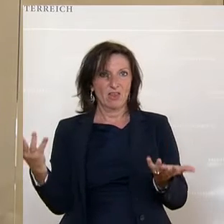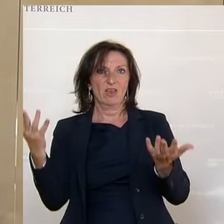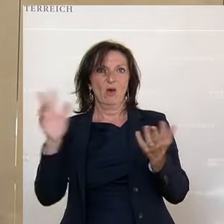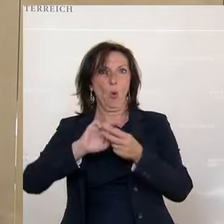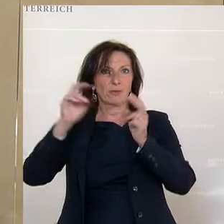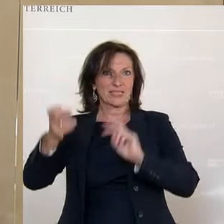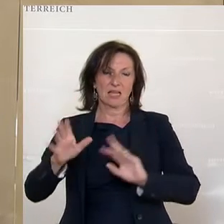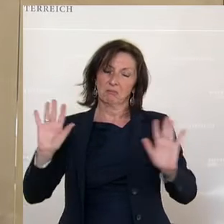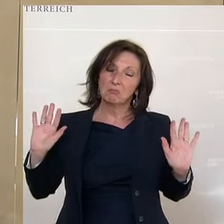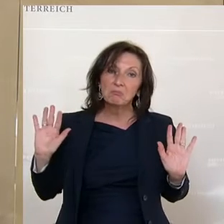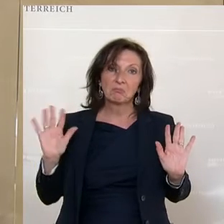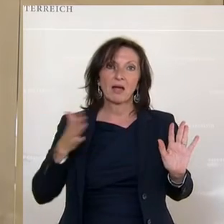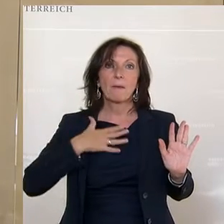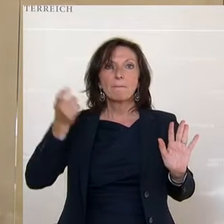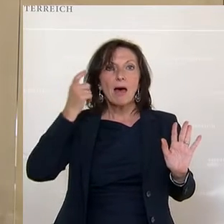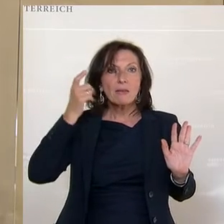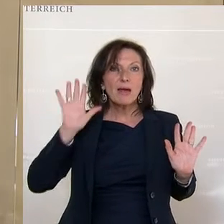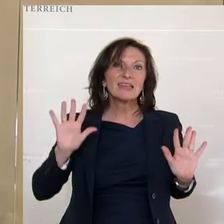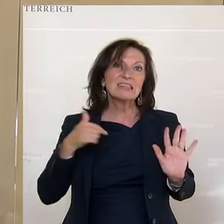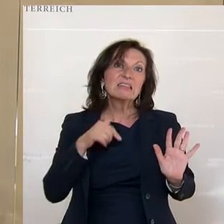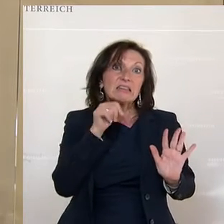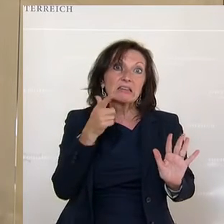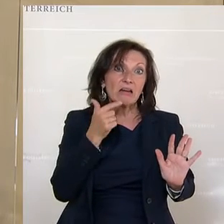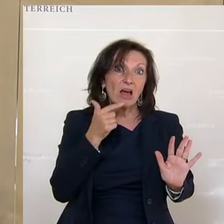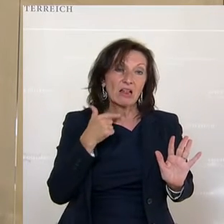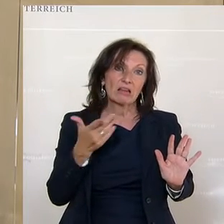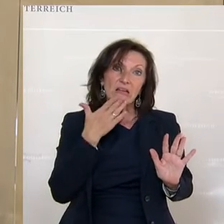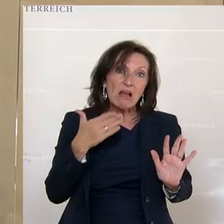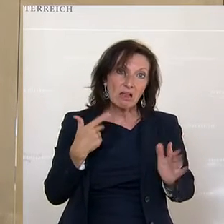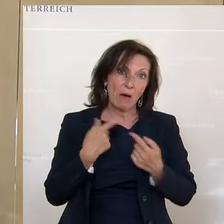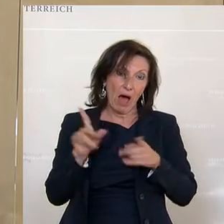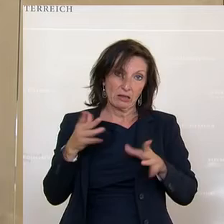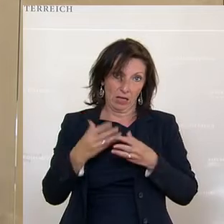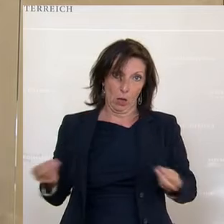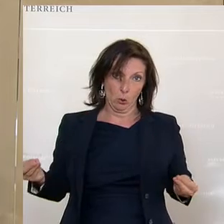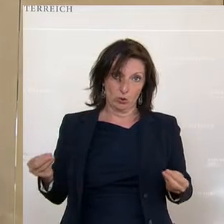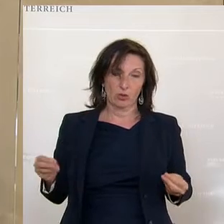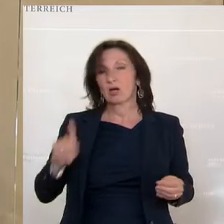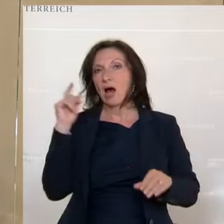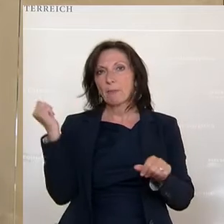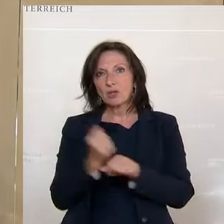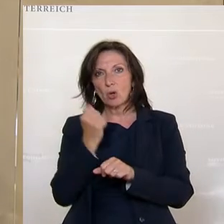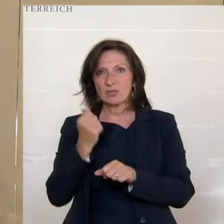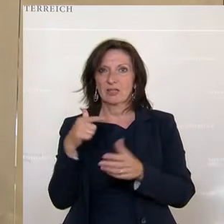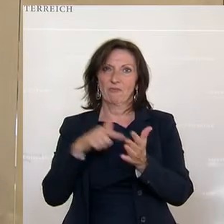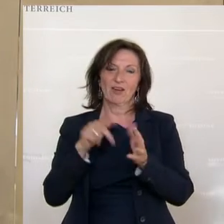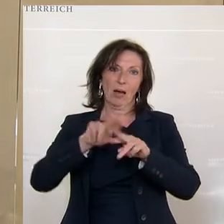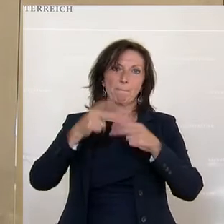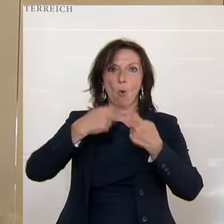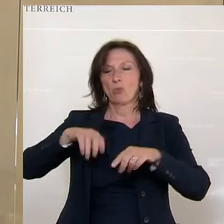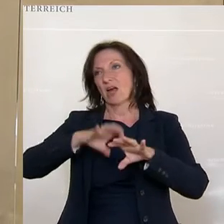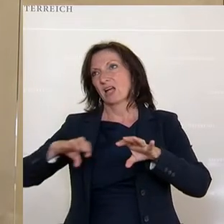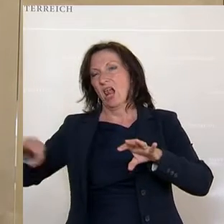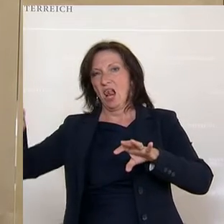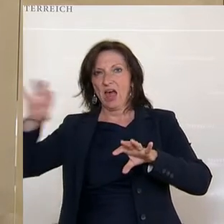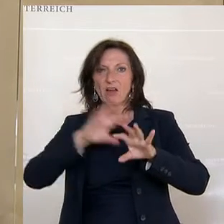das sei dahingestellt. Wer meine Meinung kennt, weiß, dass es mir nicht gefällt. Ich hätte es auch ganz gerne anders, aber da muss man jetzt sagen, das ist halt auch diesem Föderalismus in Österreich geschuldet. Den